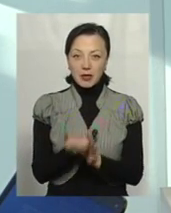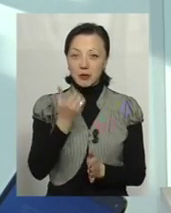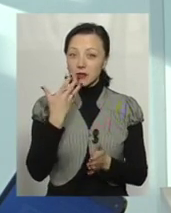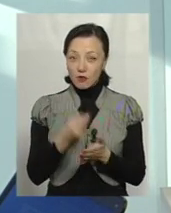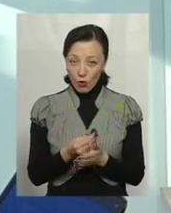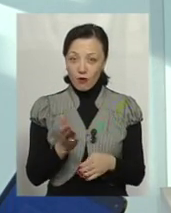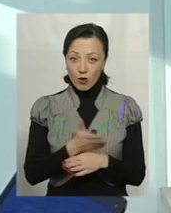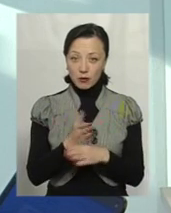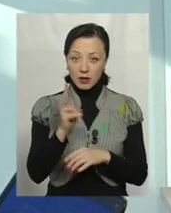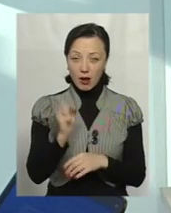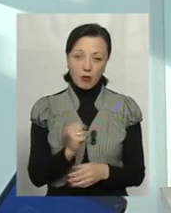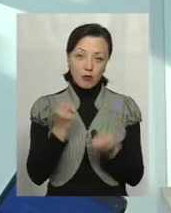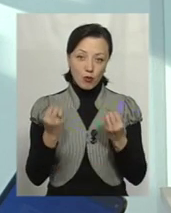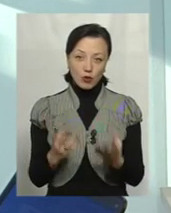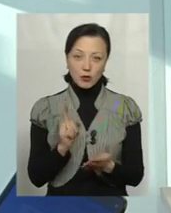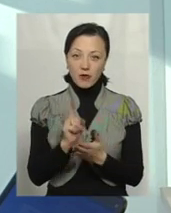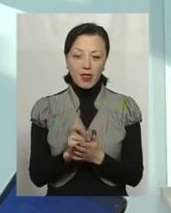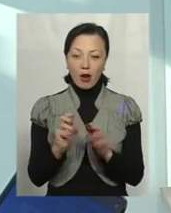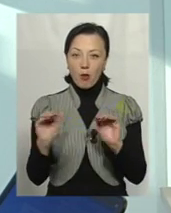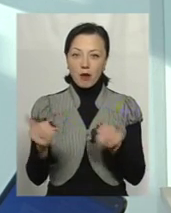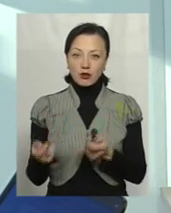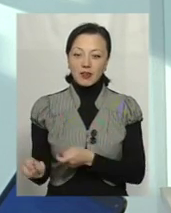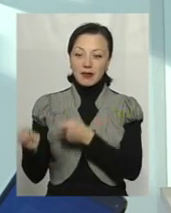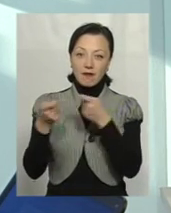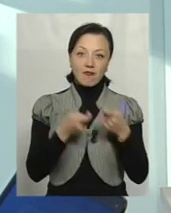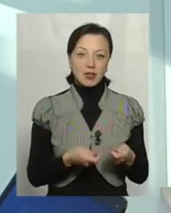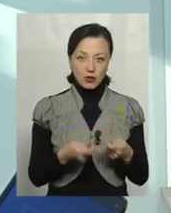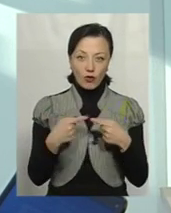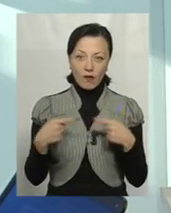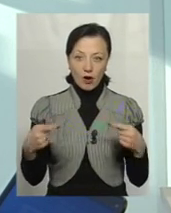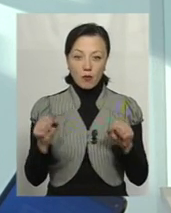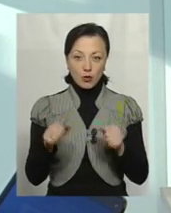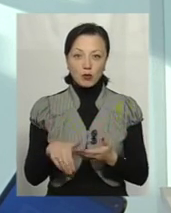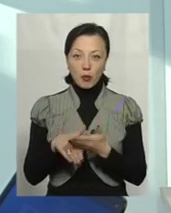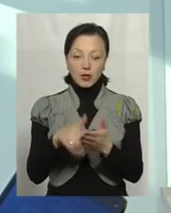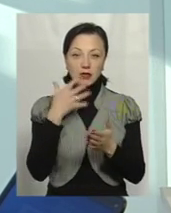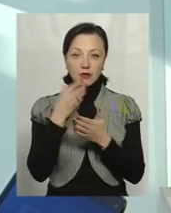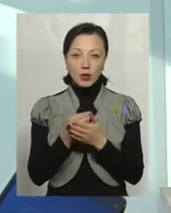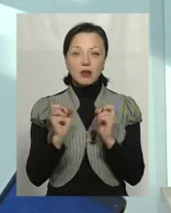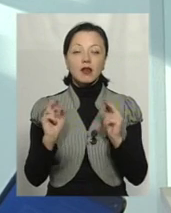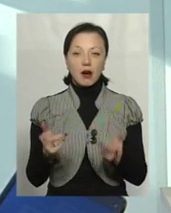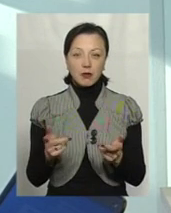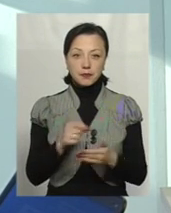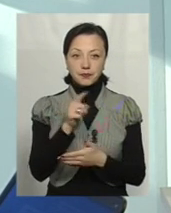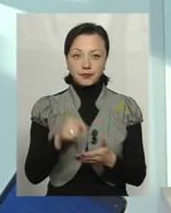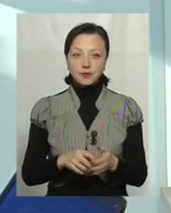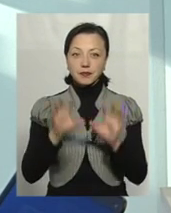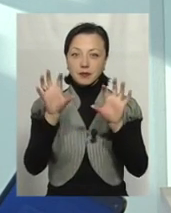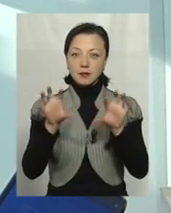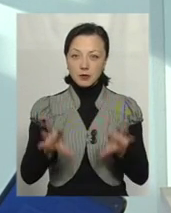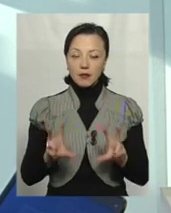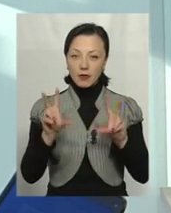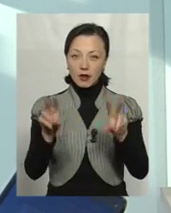виробника. Ми просто повинні не обмежувати імпорт. Але ми можемо помогти своїм. Як помогти? Законодавча